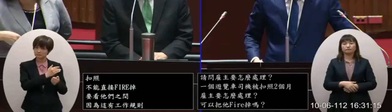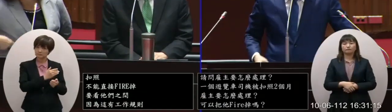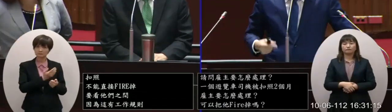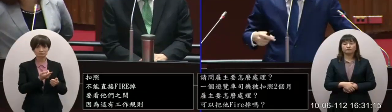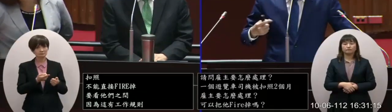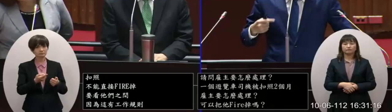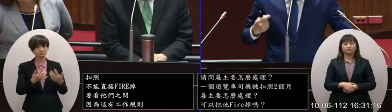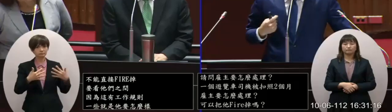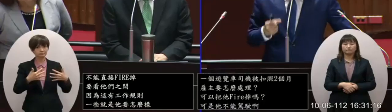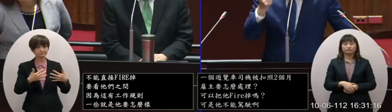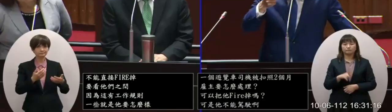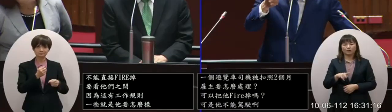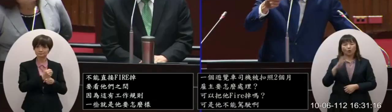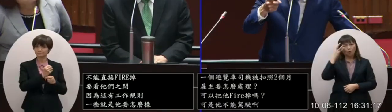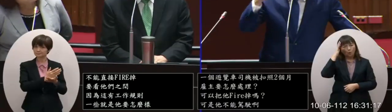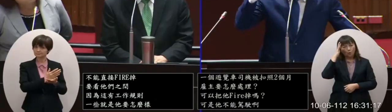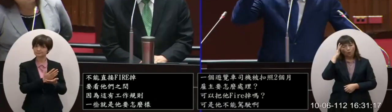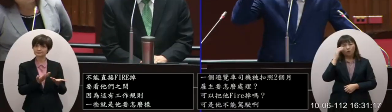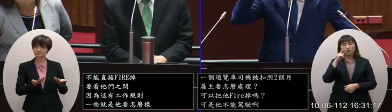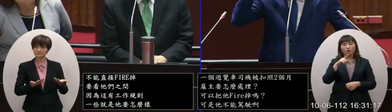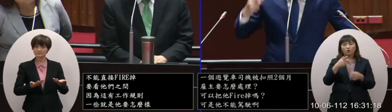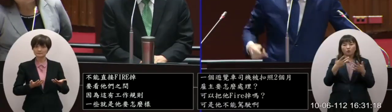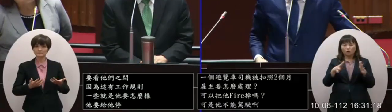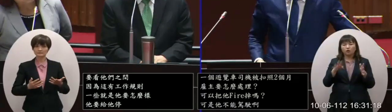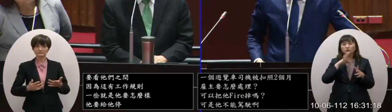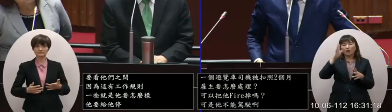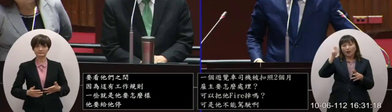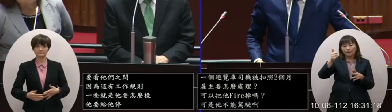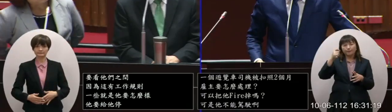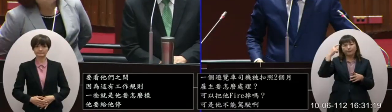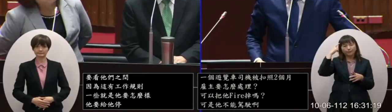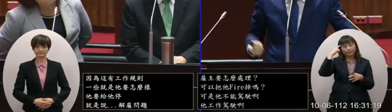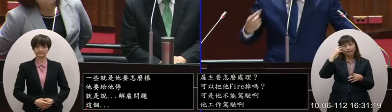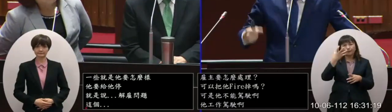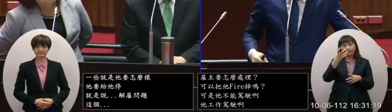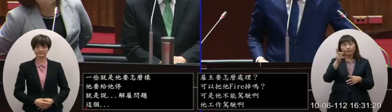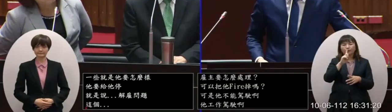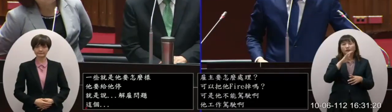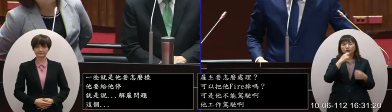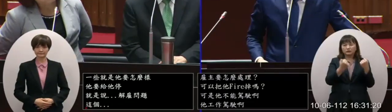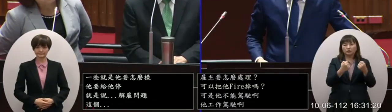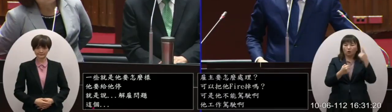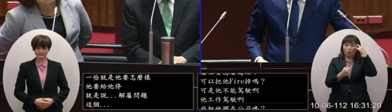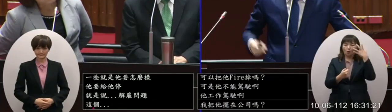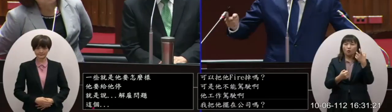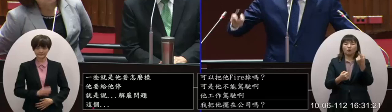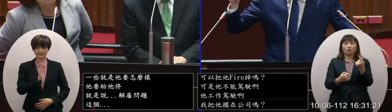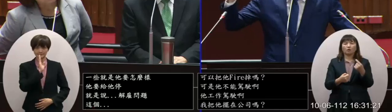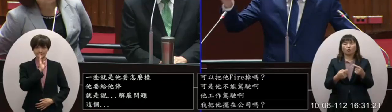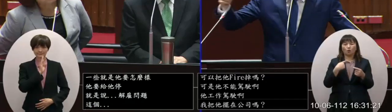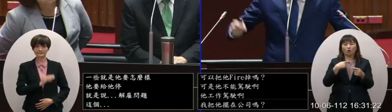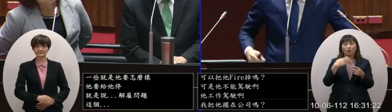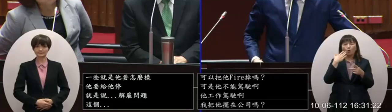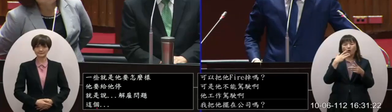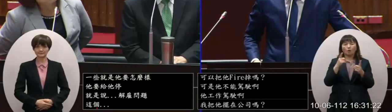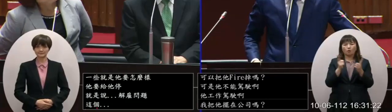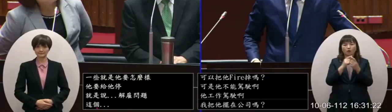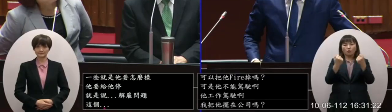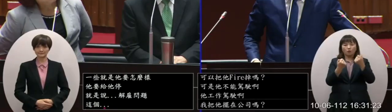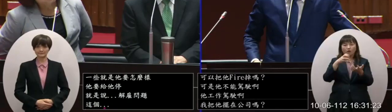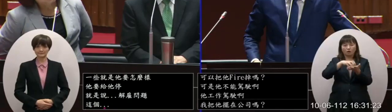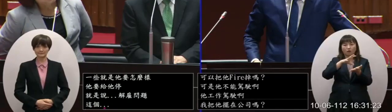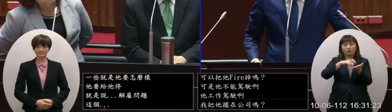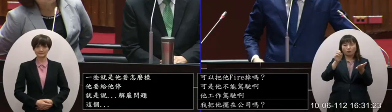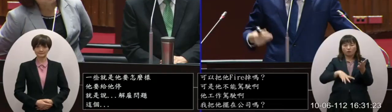問題這個因為這個很複雜就是現在很多老闆在傷腦筋駕駛在傷腦筋我的駕照被調酷兩個月